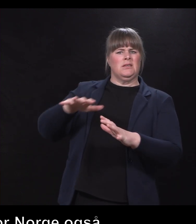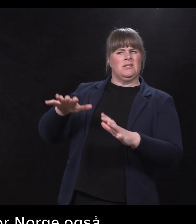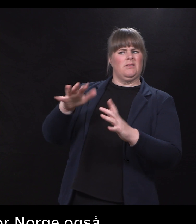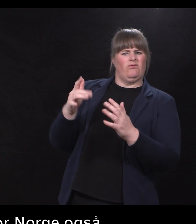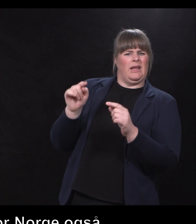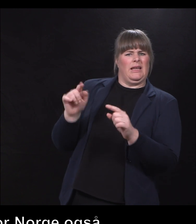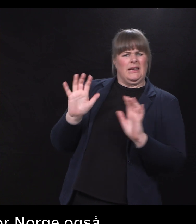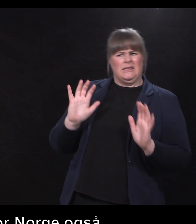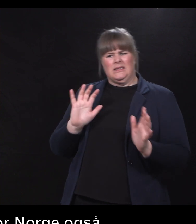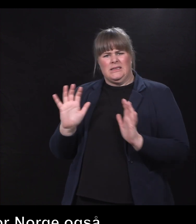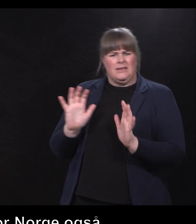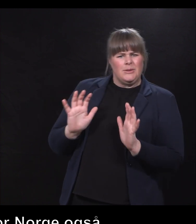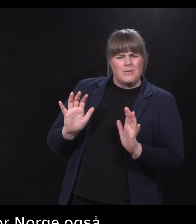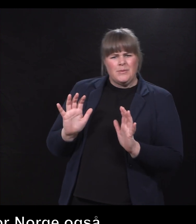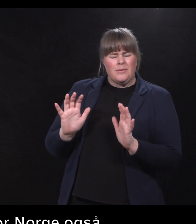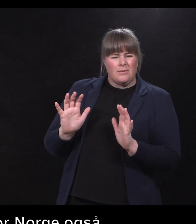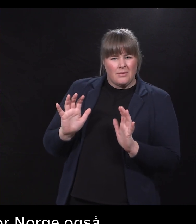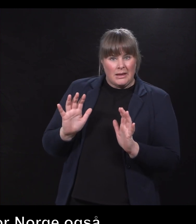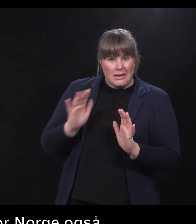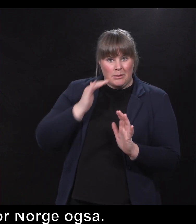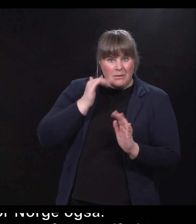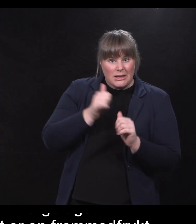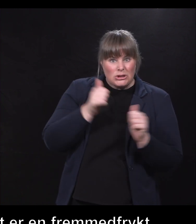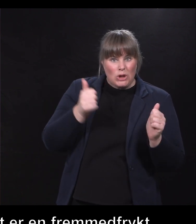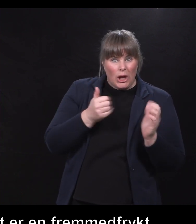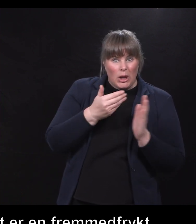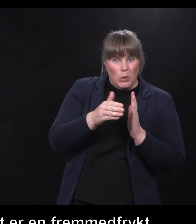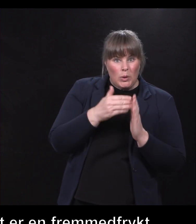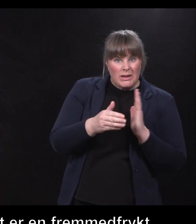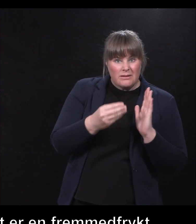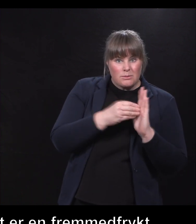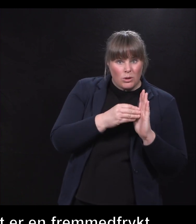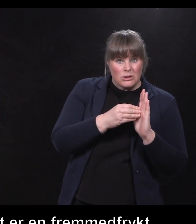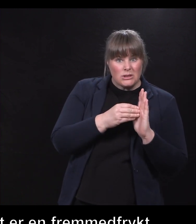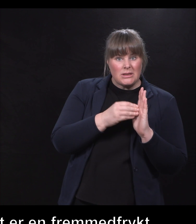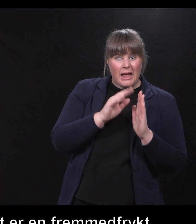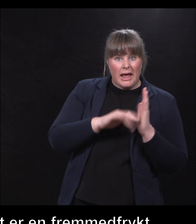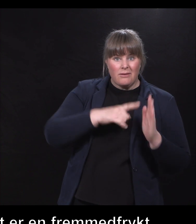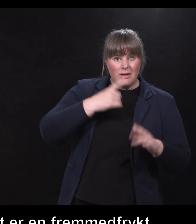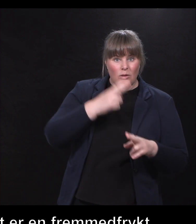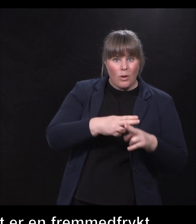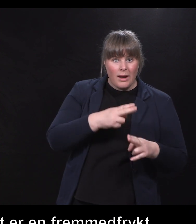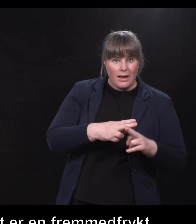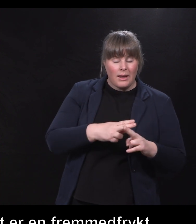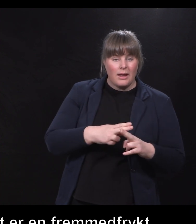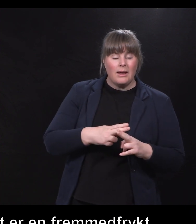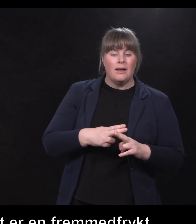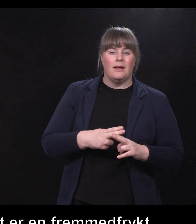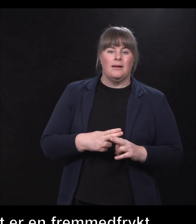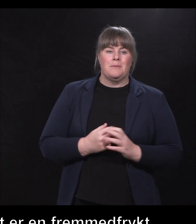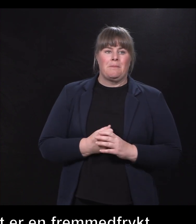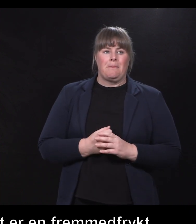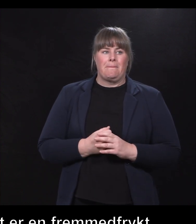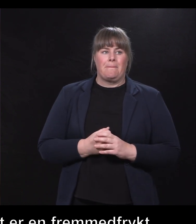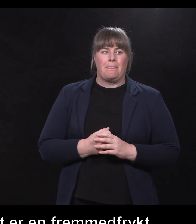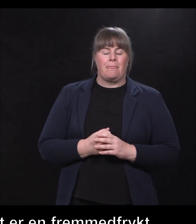Blir det en større utgiftspost enn det vi kan tåle? Så når det begynner med så